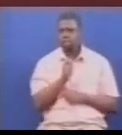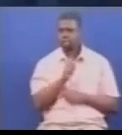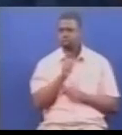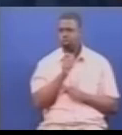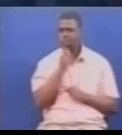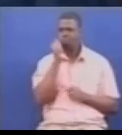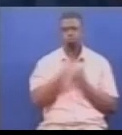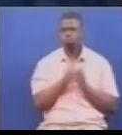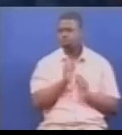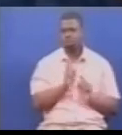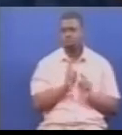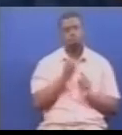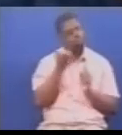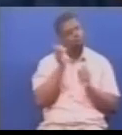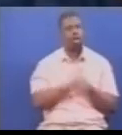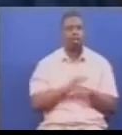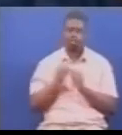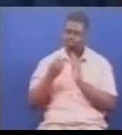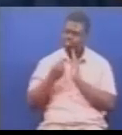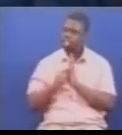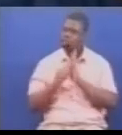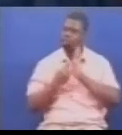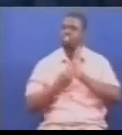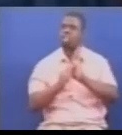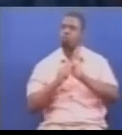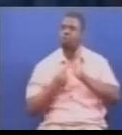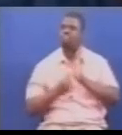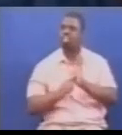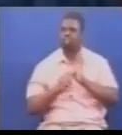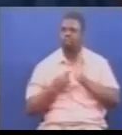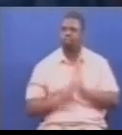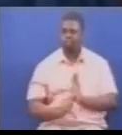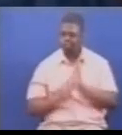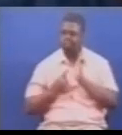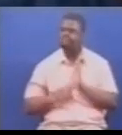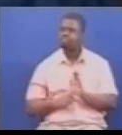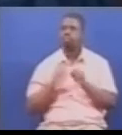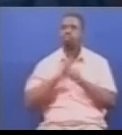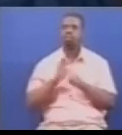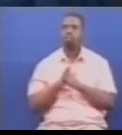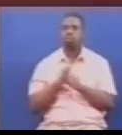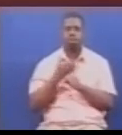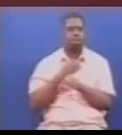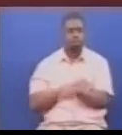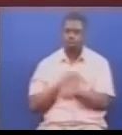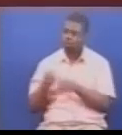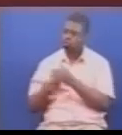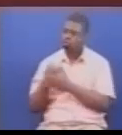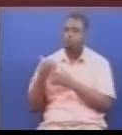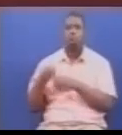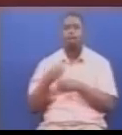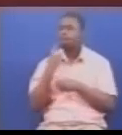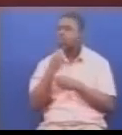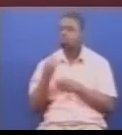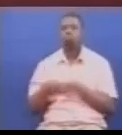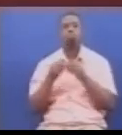kwa sababu kuna vigezo vinge mbao vinge paso wa kuwepo kabla sampuli hazijapatiwa majibu kutoka kwa mkemi ya mkuu